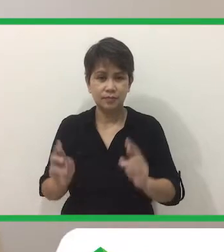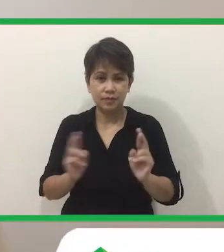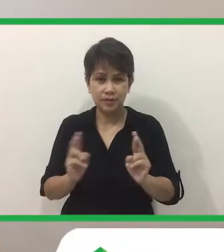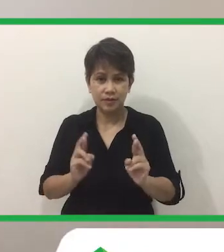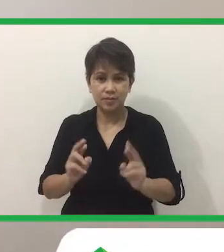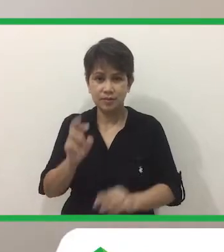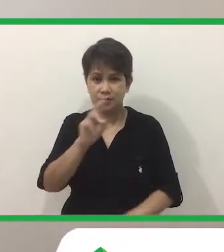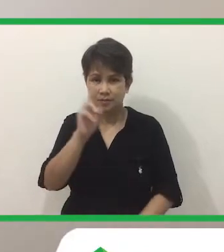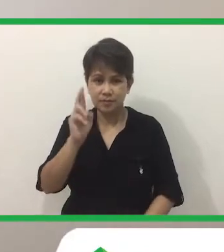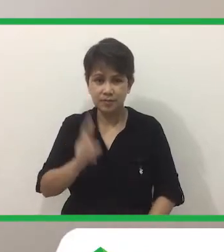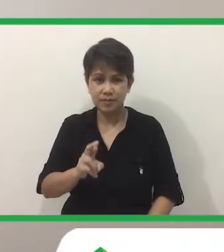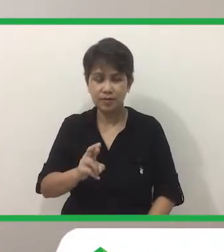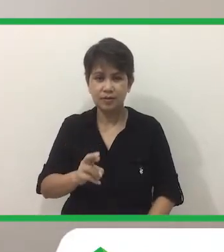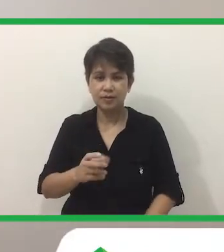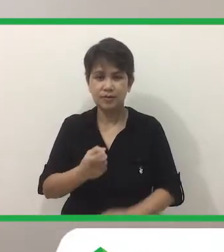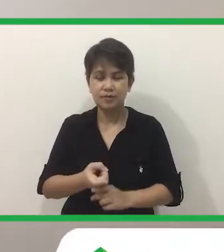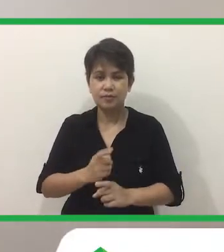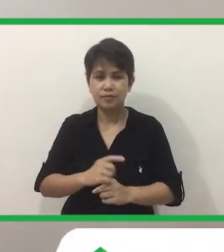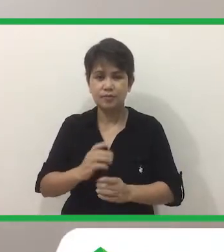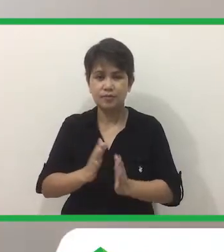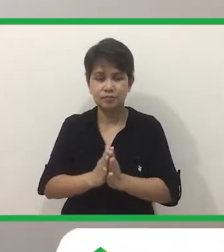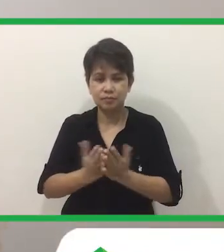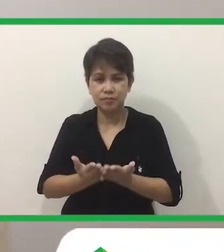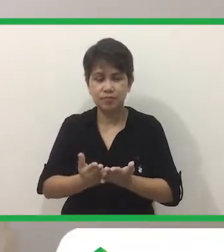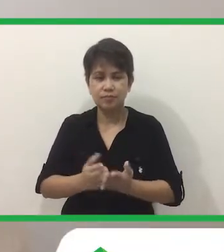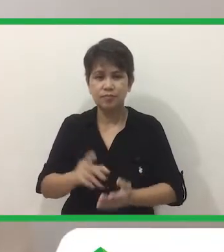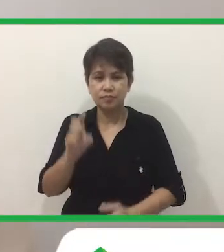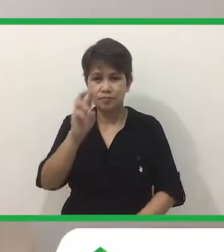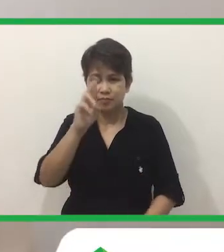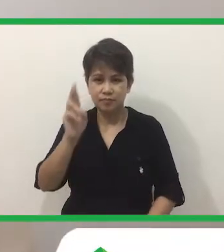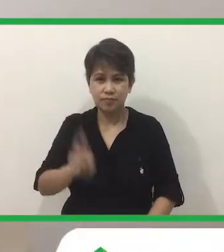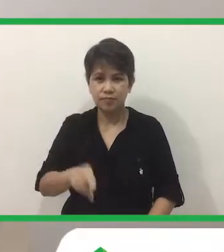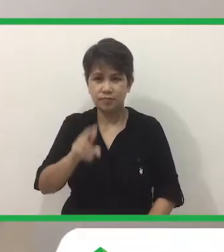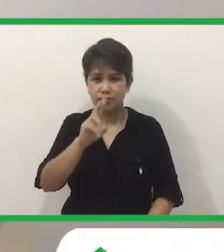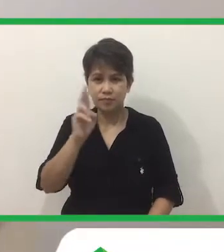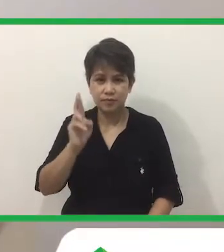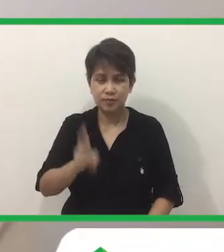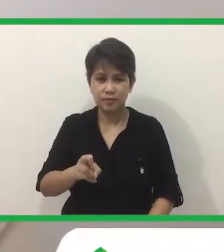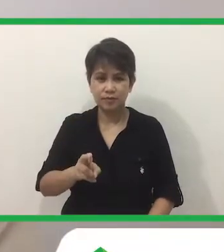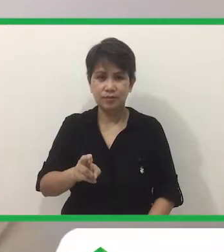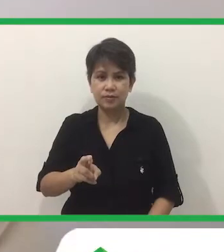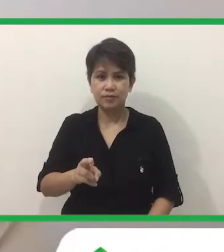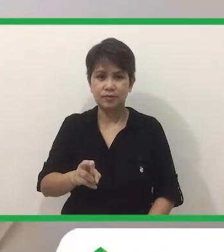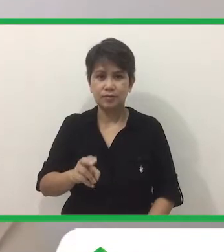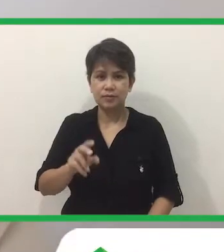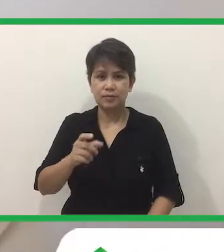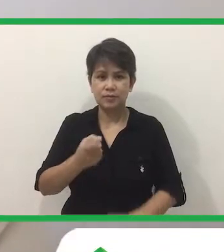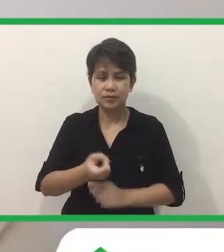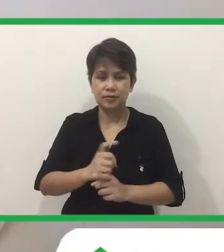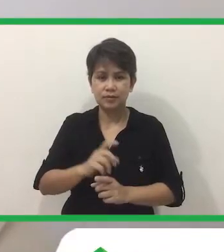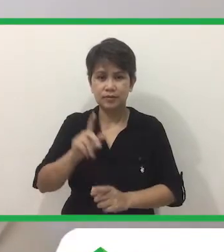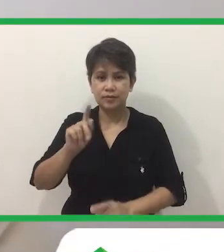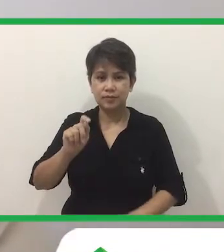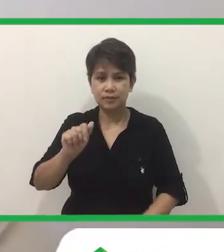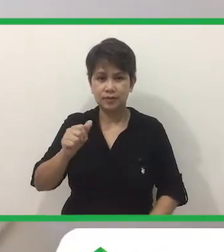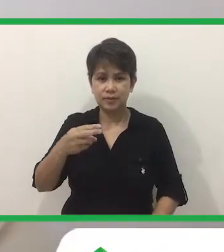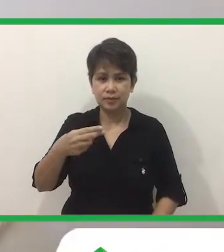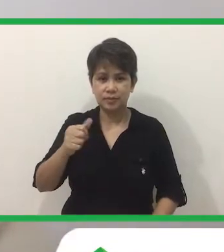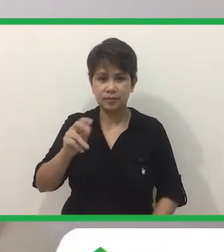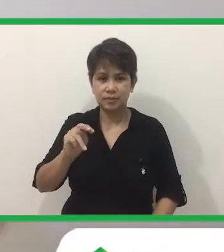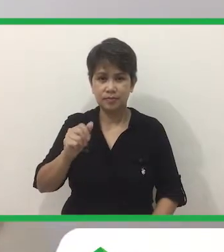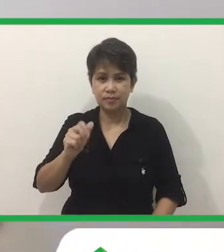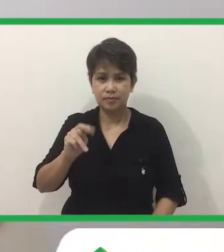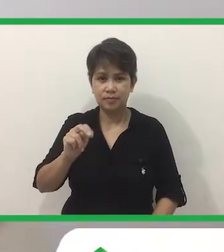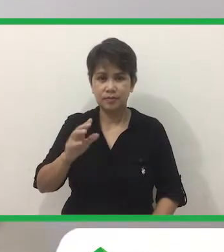Sige. Ang ating bugtungan ay mula sa librong Bugtong-Bugtong, mula sa Tahanan Books.